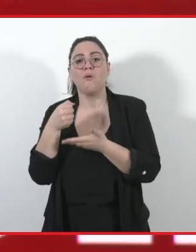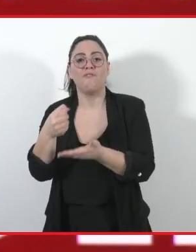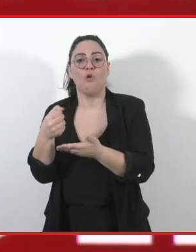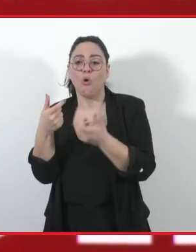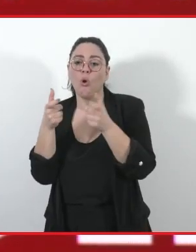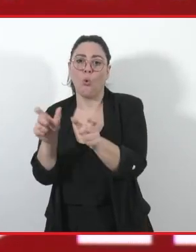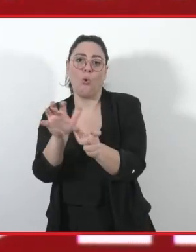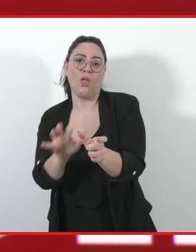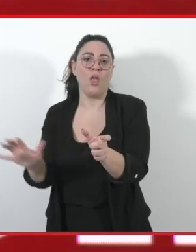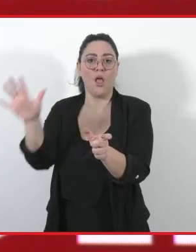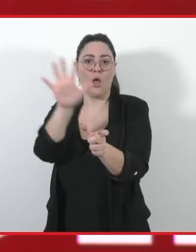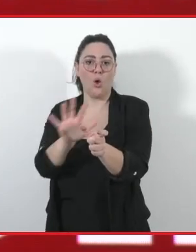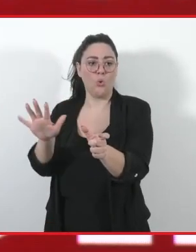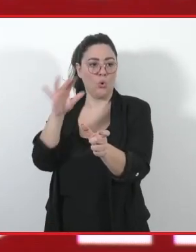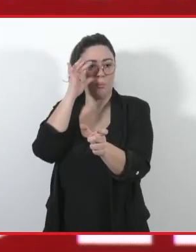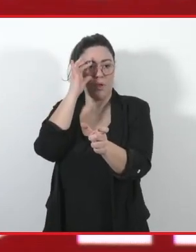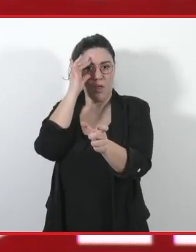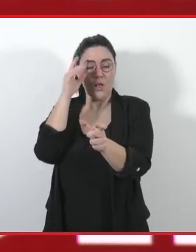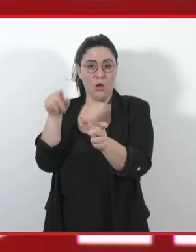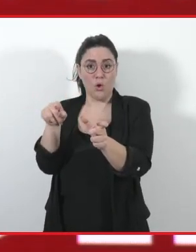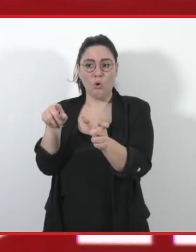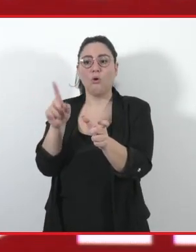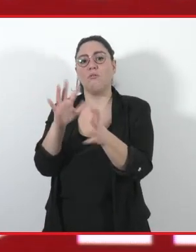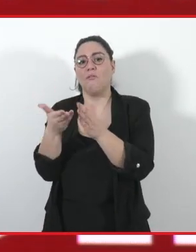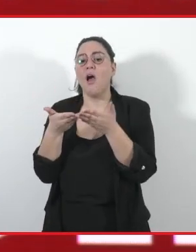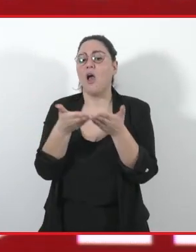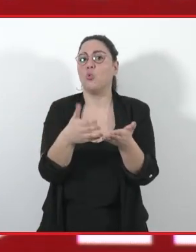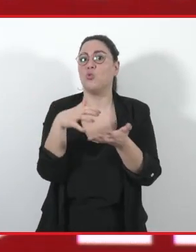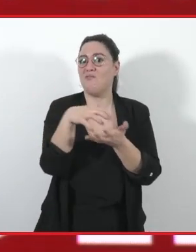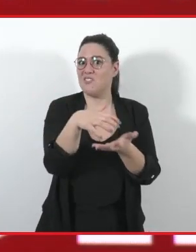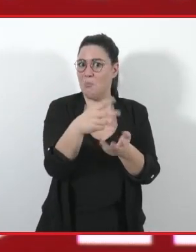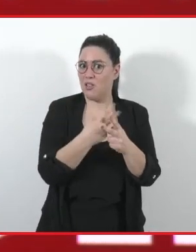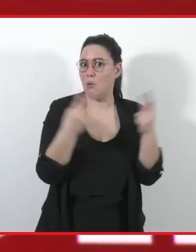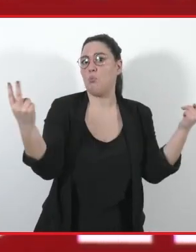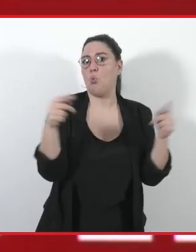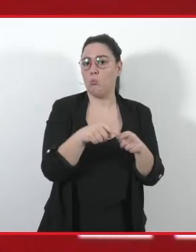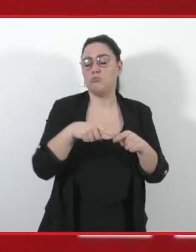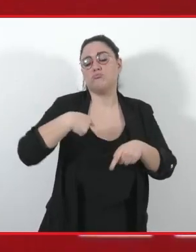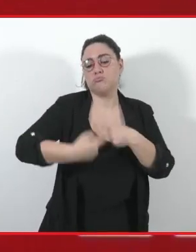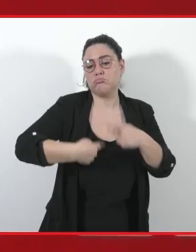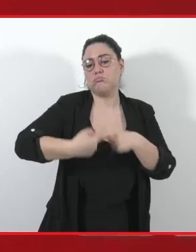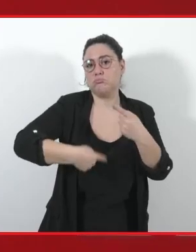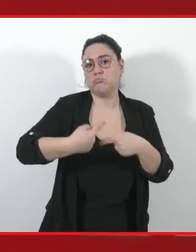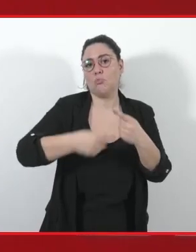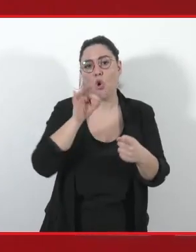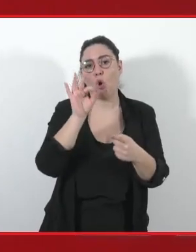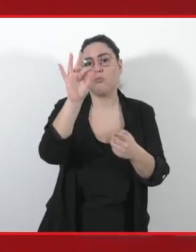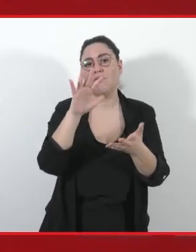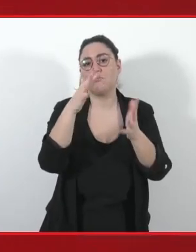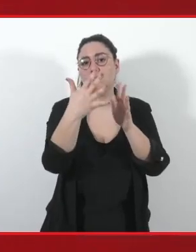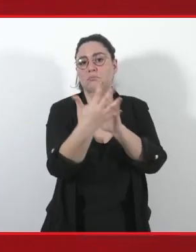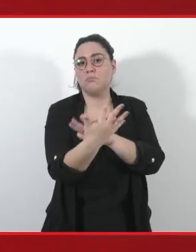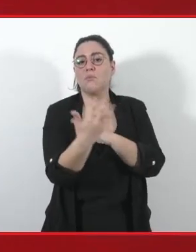che aiuti gli investimenti pubblici ancora una volta sulla transizione ecologica.